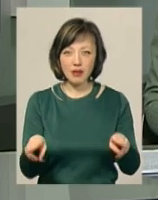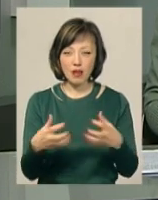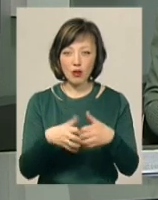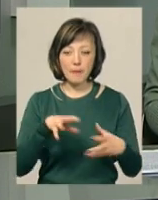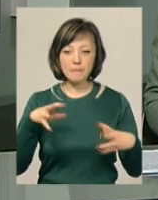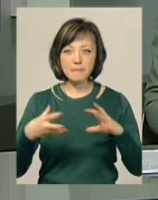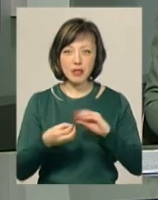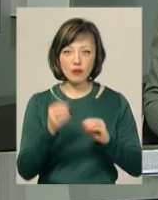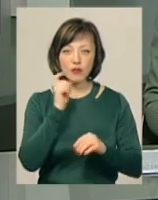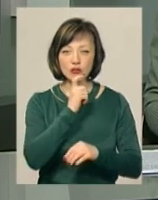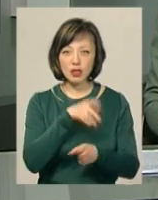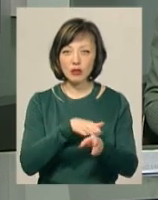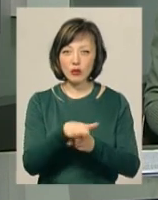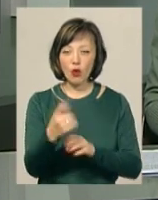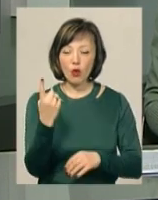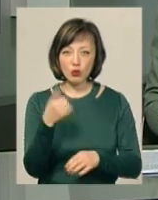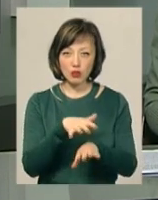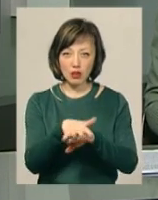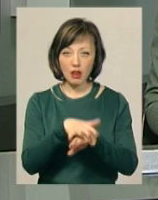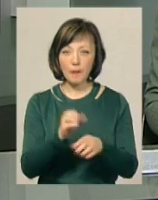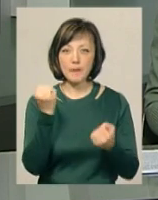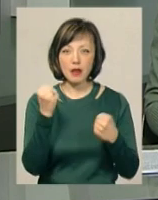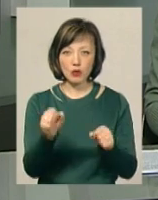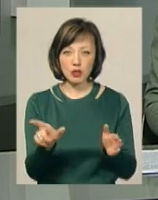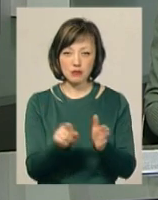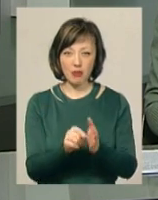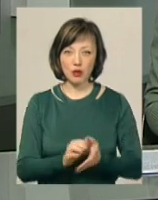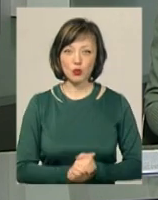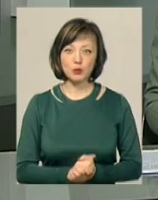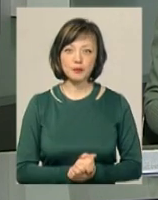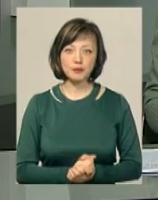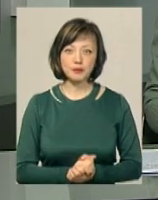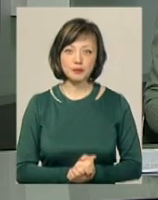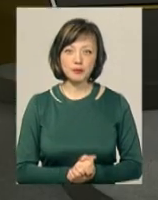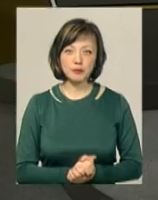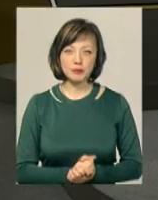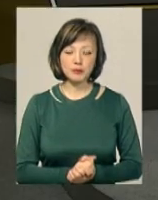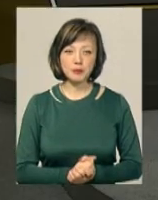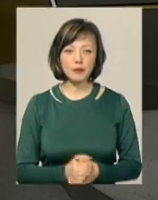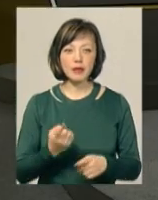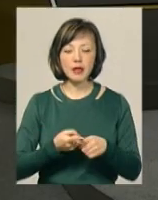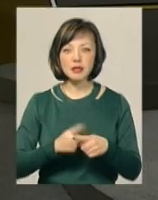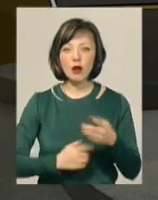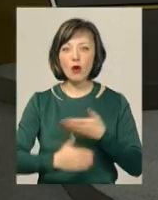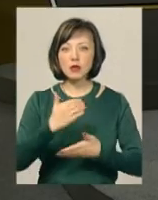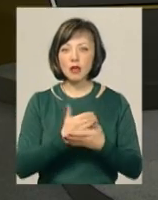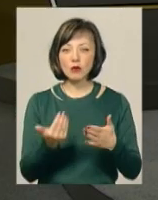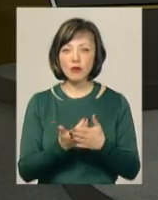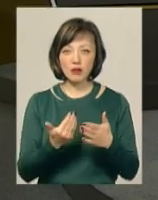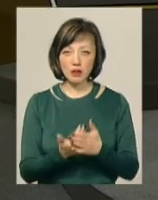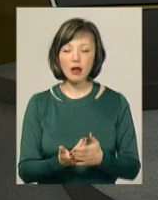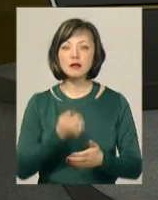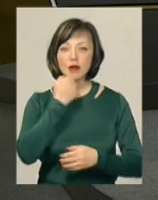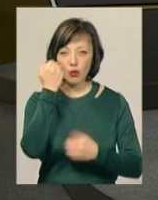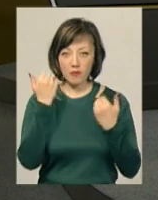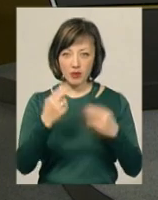У підсумку вінничани реалізували одну з контратак і перемогли в спарингу. Це остання новина випуску. Ми дякуємо